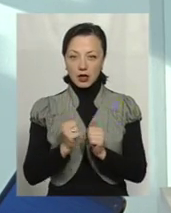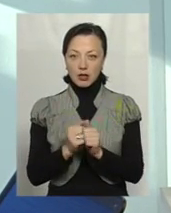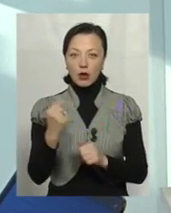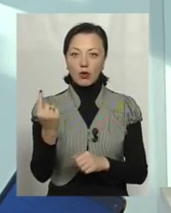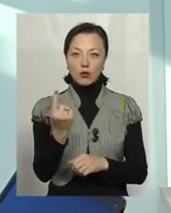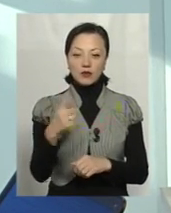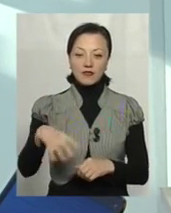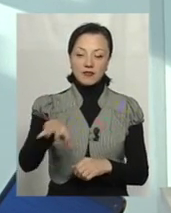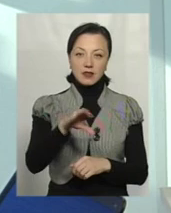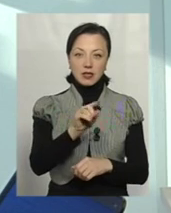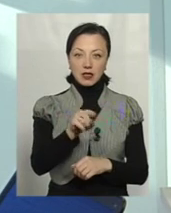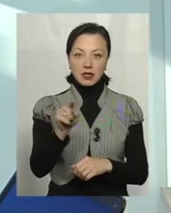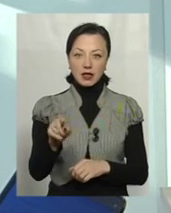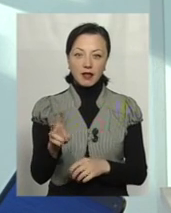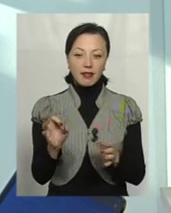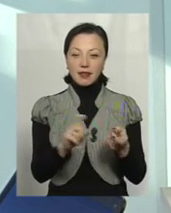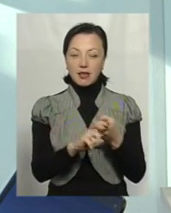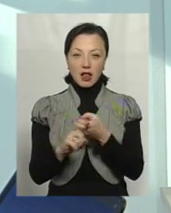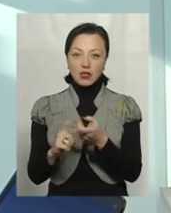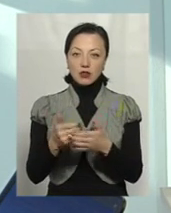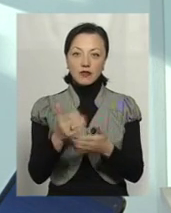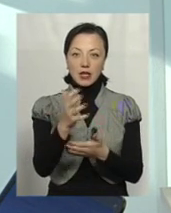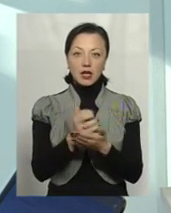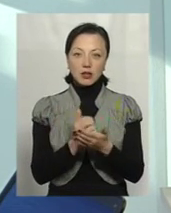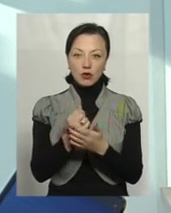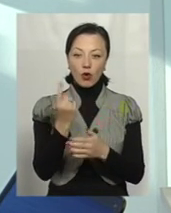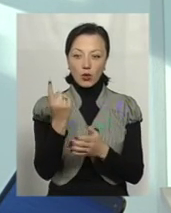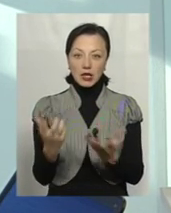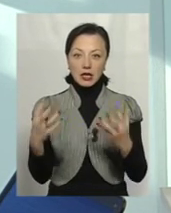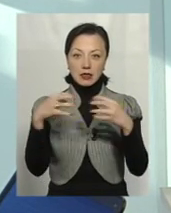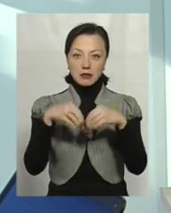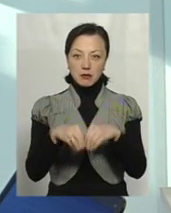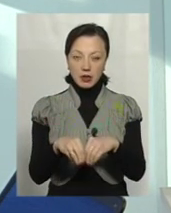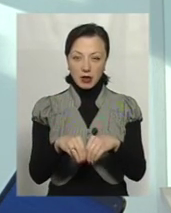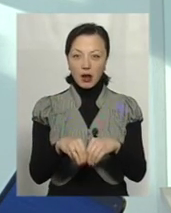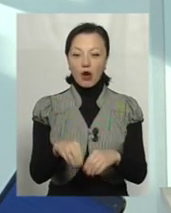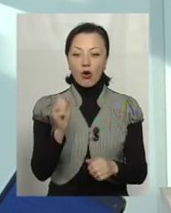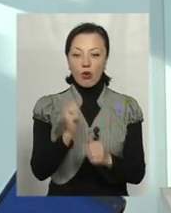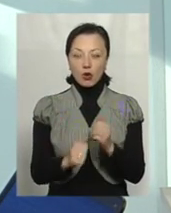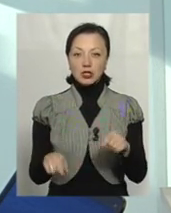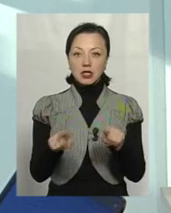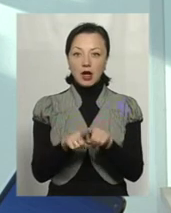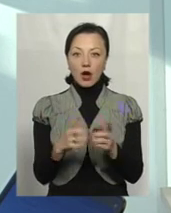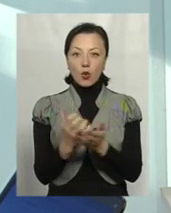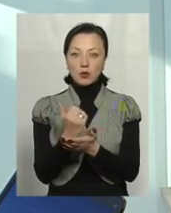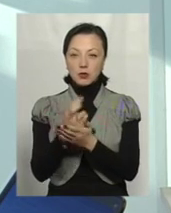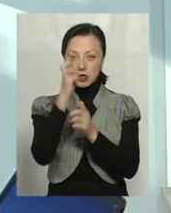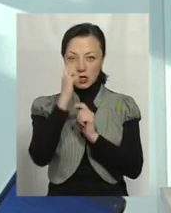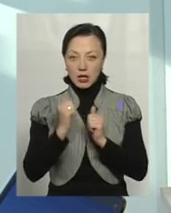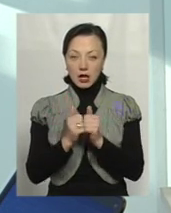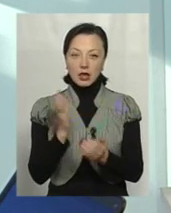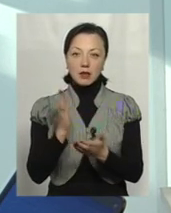У всіх них, незалежно від ресурсів, одна спільна риса. Кожна така успішна країна має власну